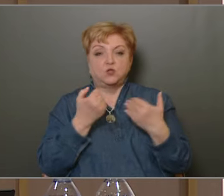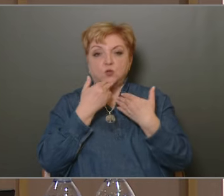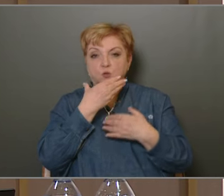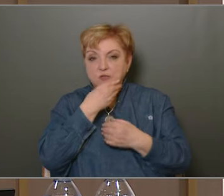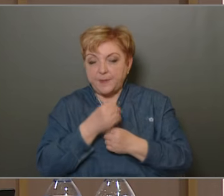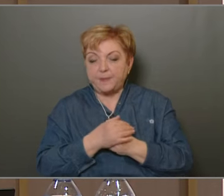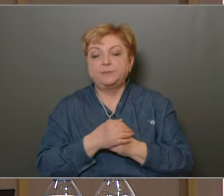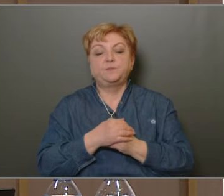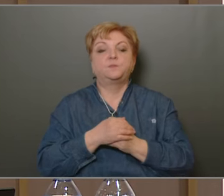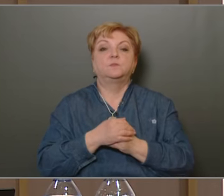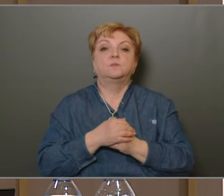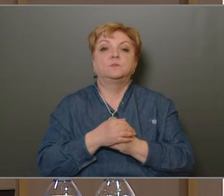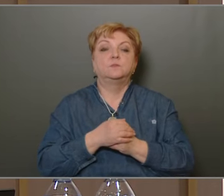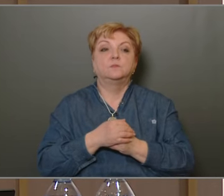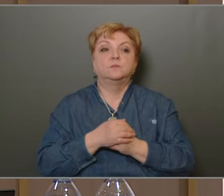köszönjük szépen.